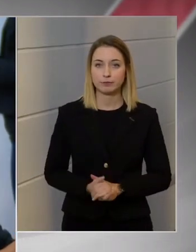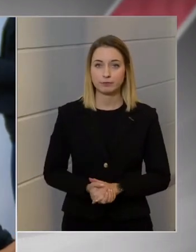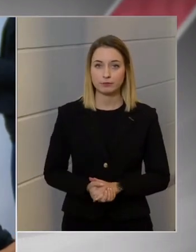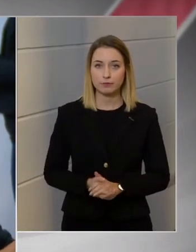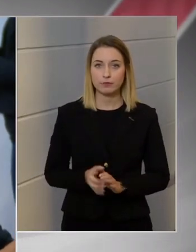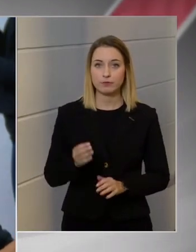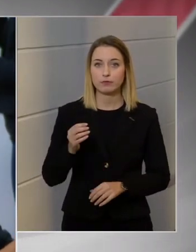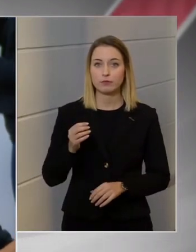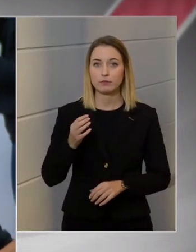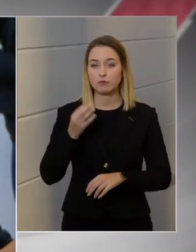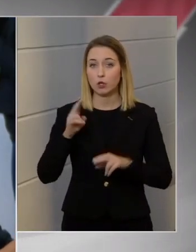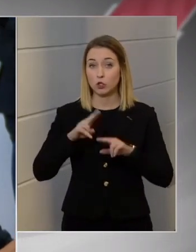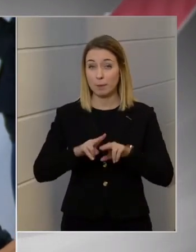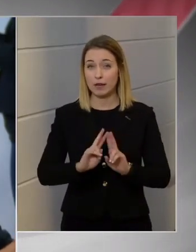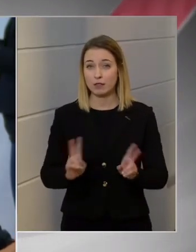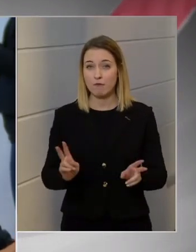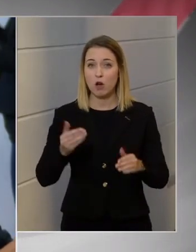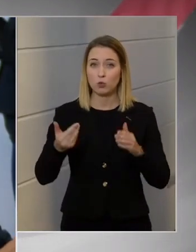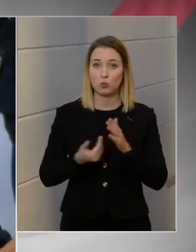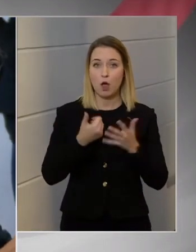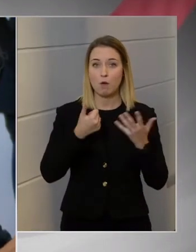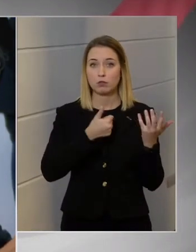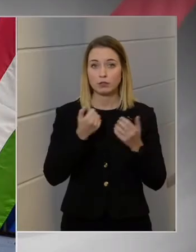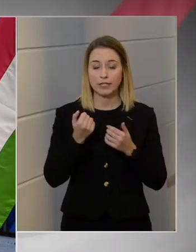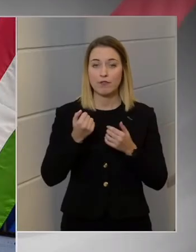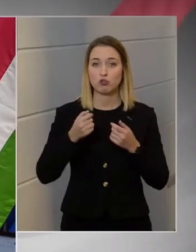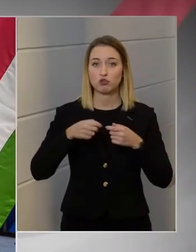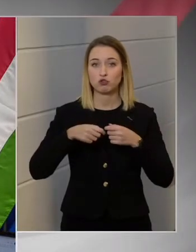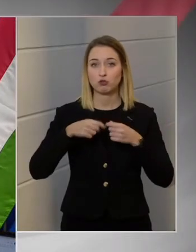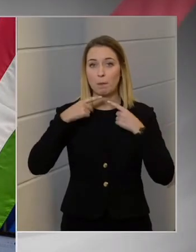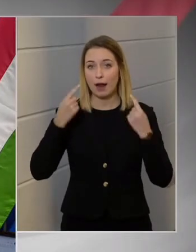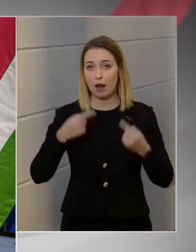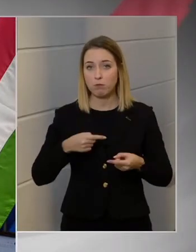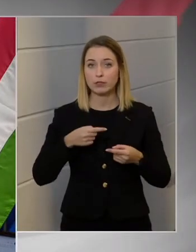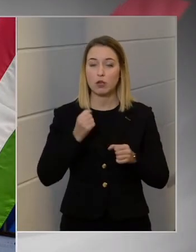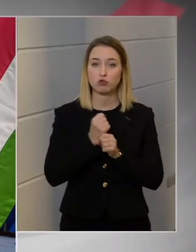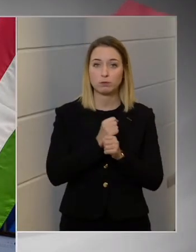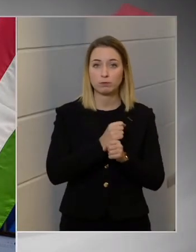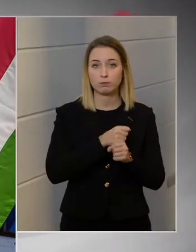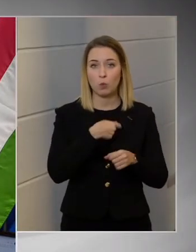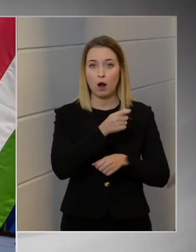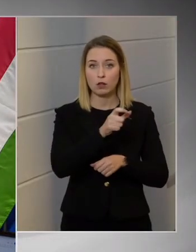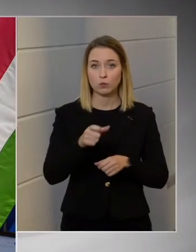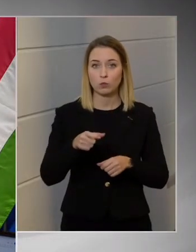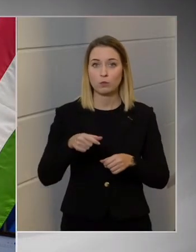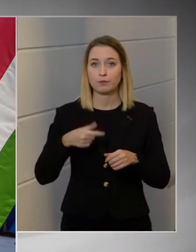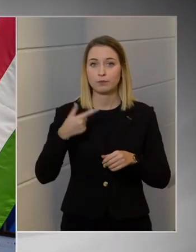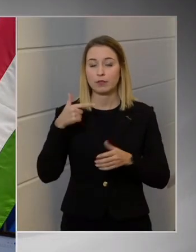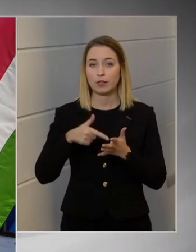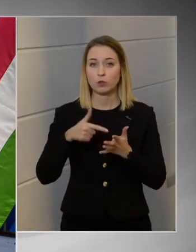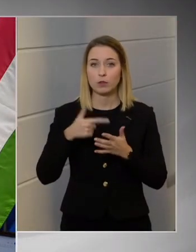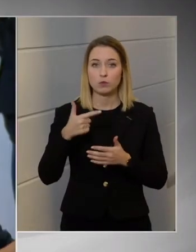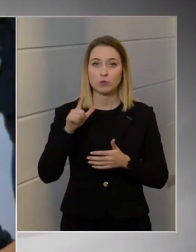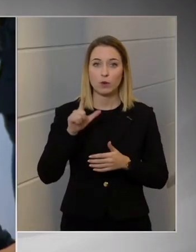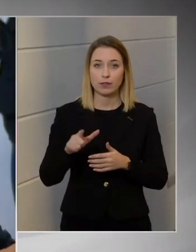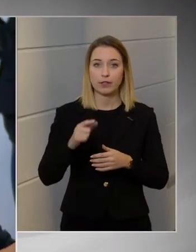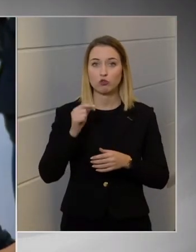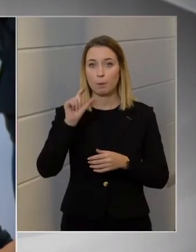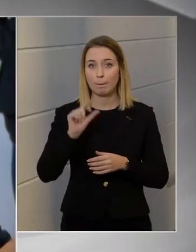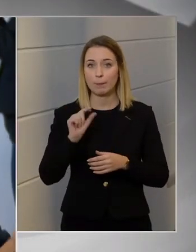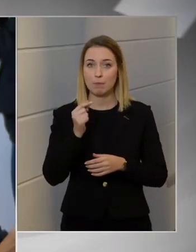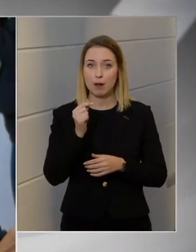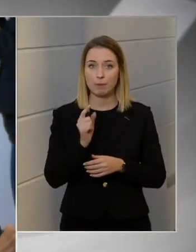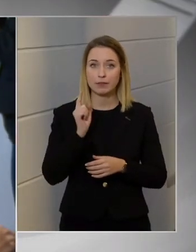Minimálbérnél napirenden van-e egy újabb hat éves megállapodás a munkahadókkal? Egyelőre a 2022-es minimálbér van a fókuszban, de